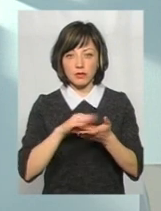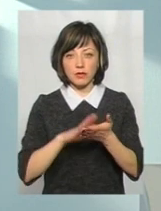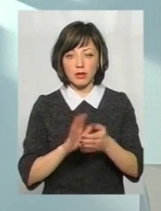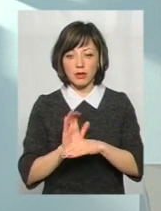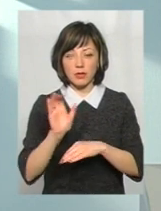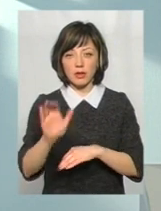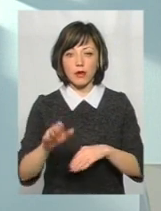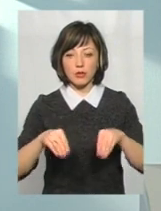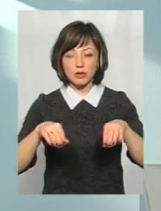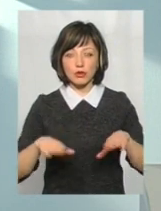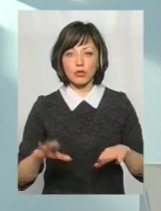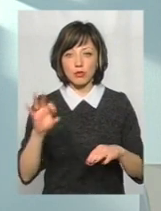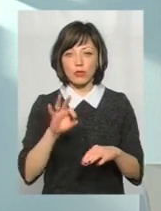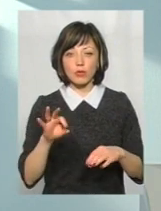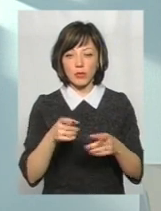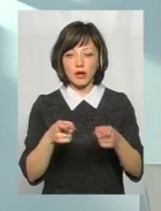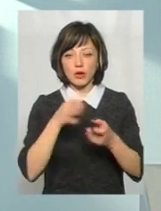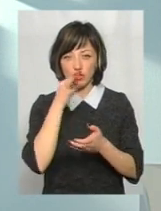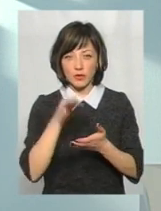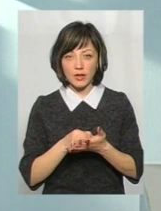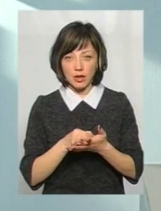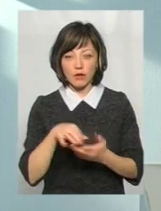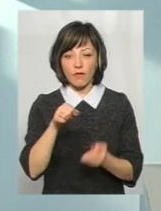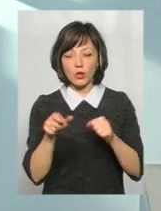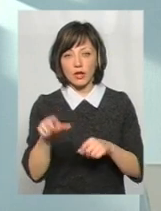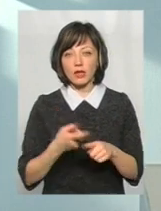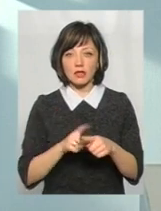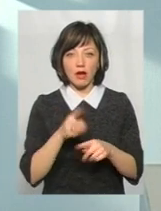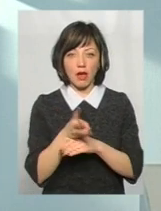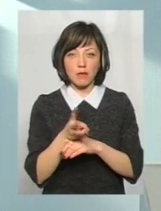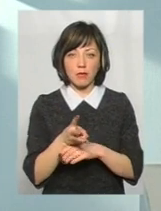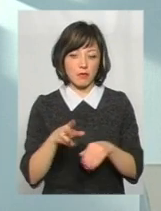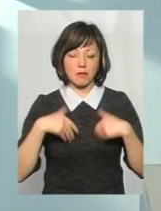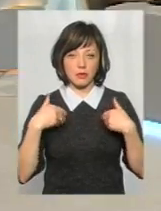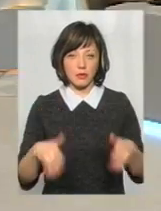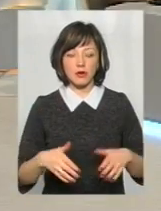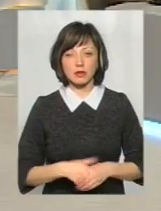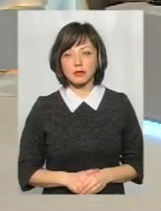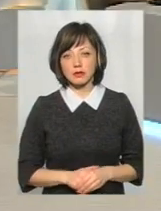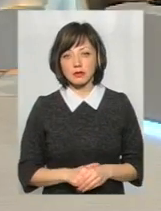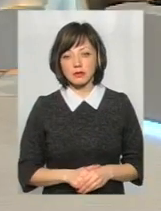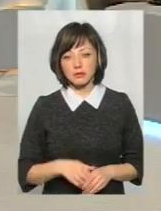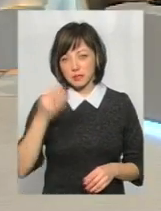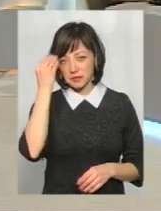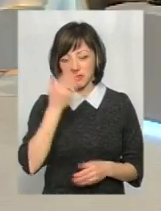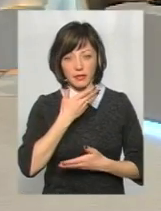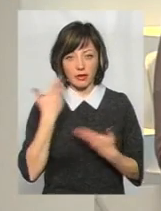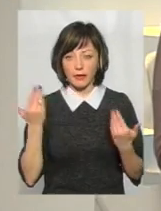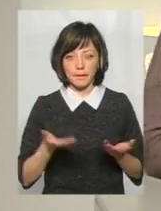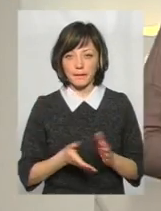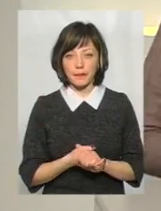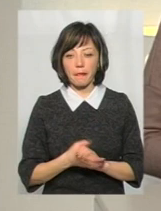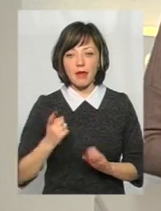і направляти постанову по притягненню до відповідальності водія, то ця камера, від неї буде дуже мало смислу, тому що